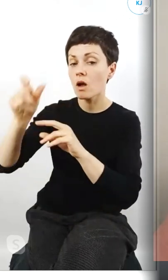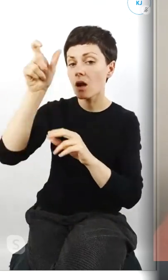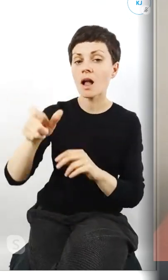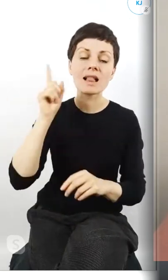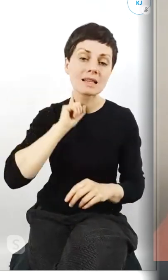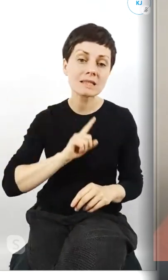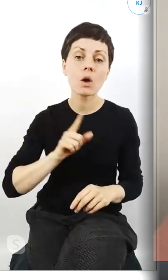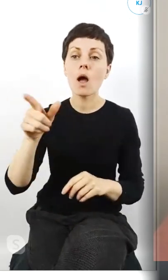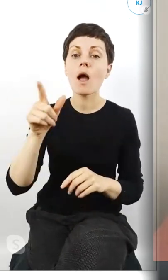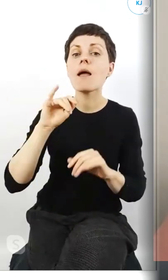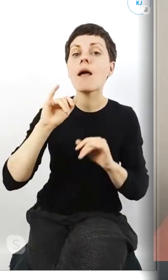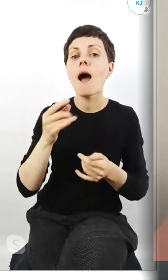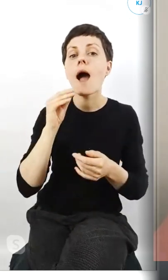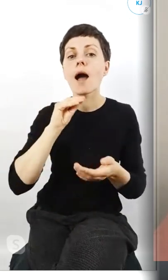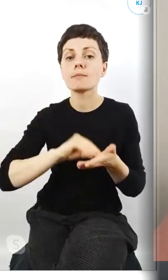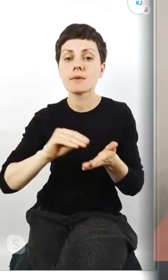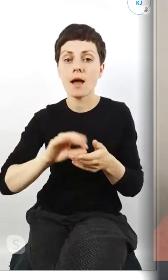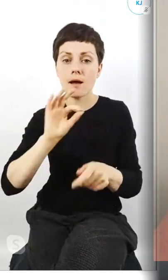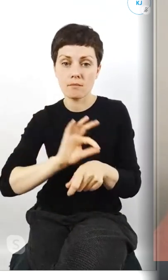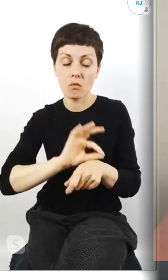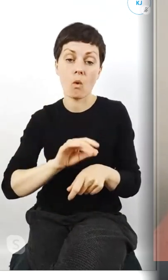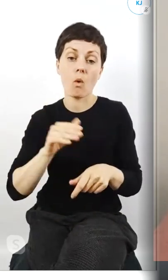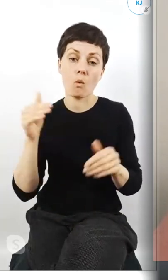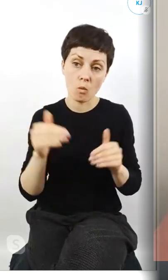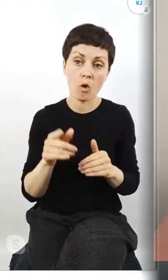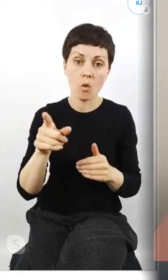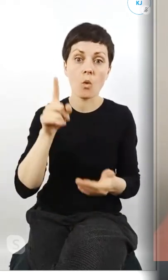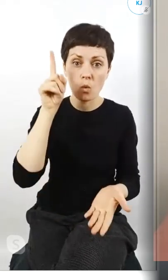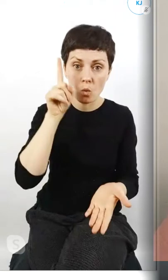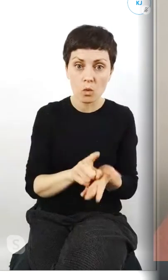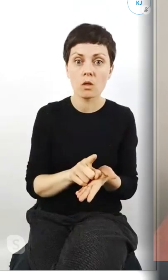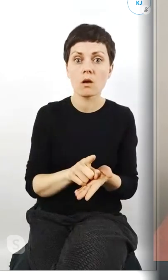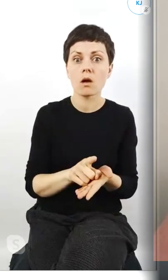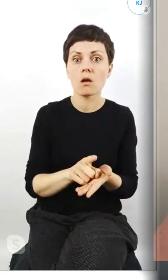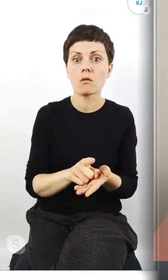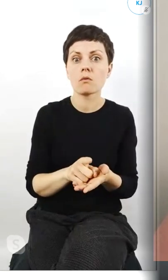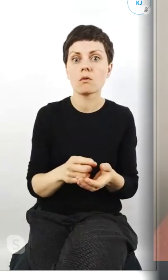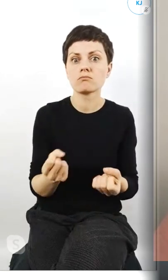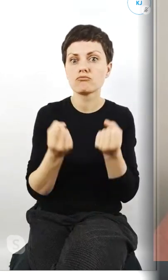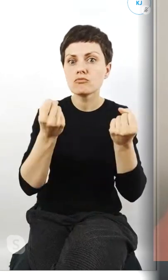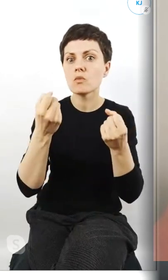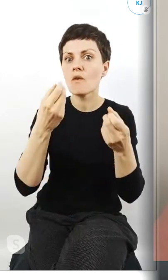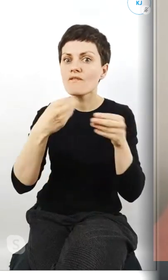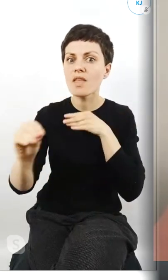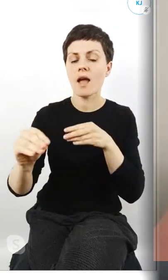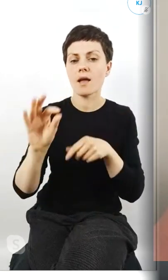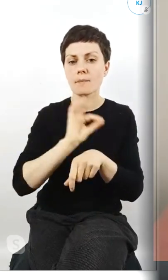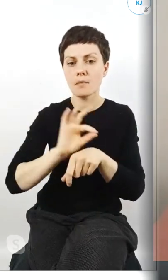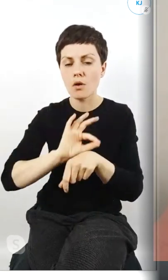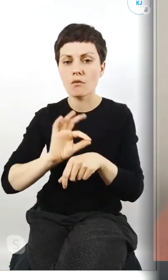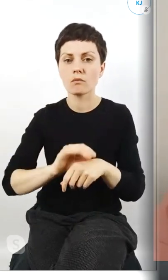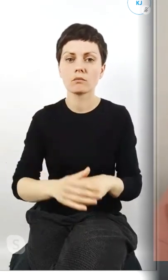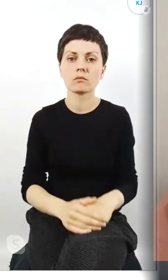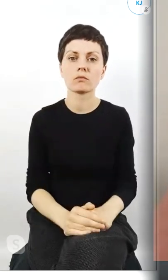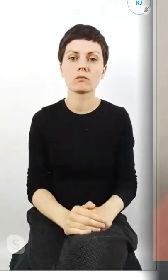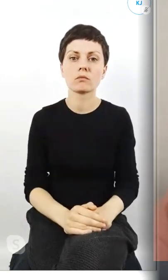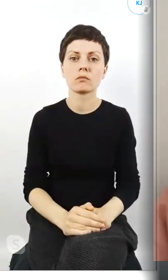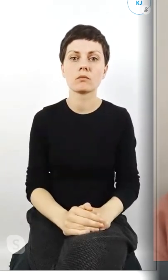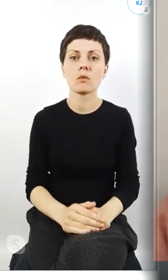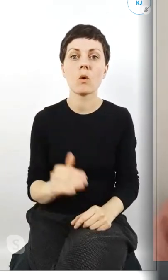projektów i wtedy myślę że to by się fajnie posypało i tych inicjatyw byłoby też dużo więcej i może byłyby dużo bardziej